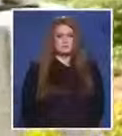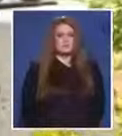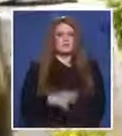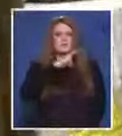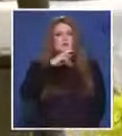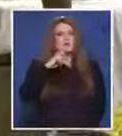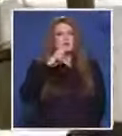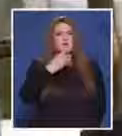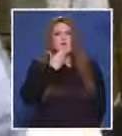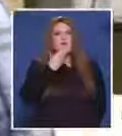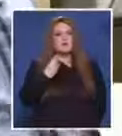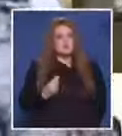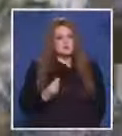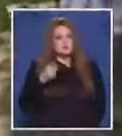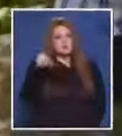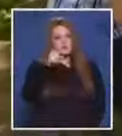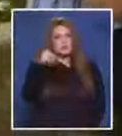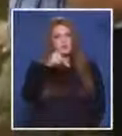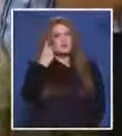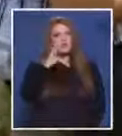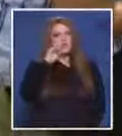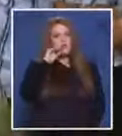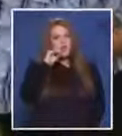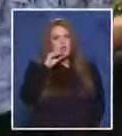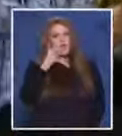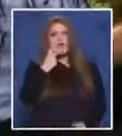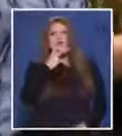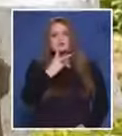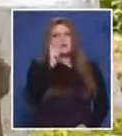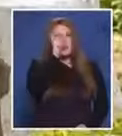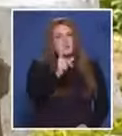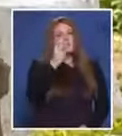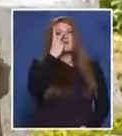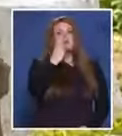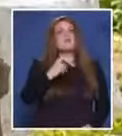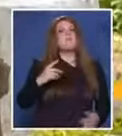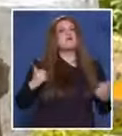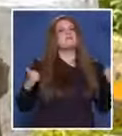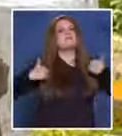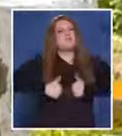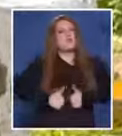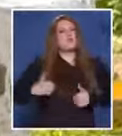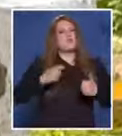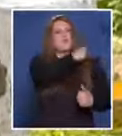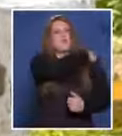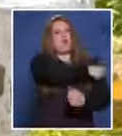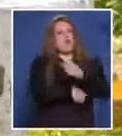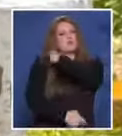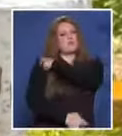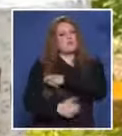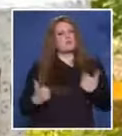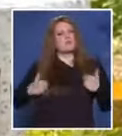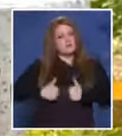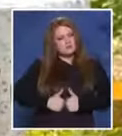Полицайите, разпознахте ли ги? Можете ли да кажете как се казват? Как изглеждат? Двамото униформия ни поне са с...